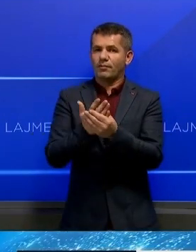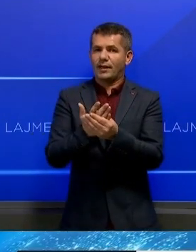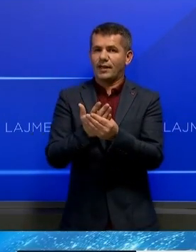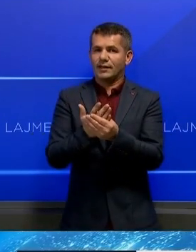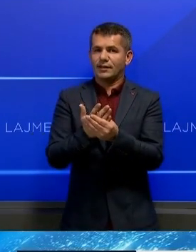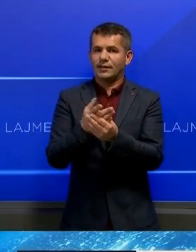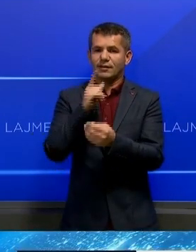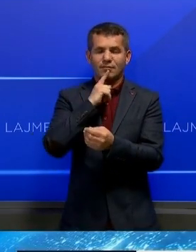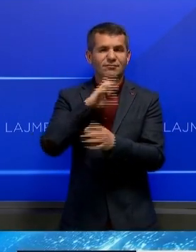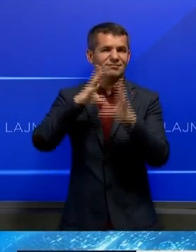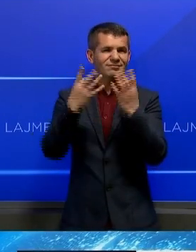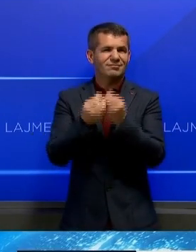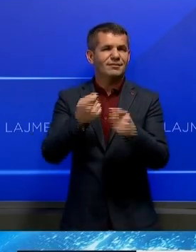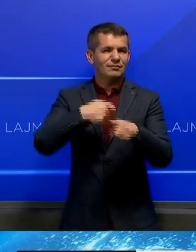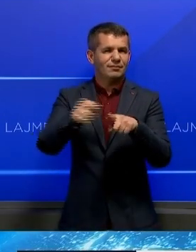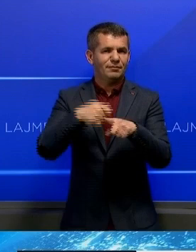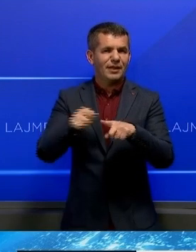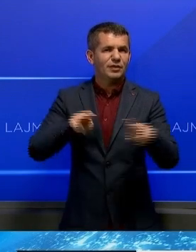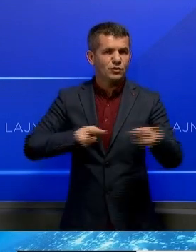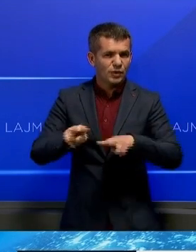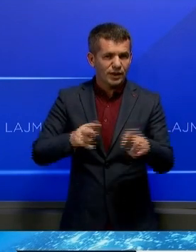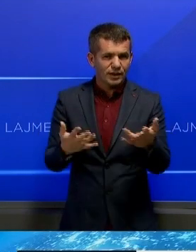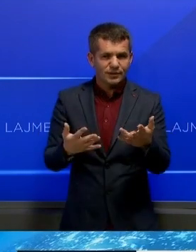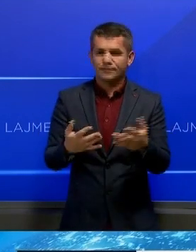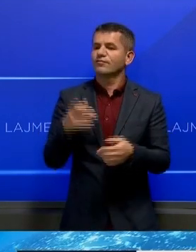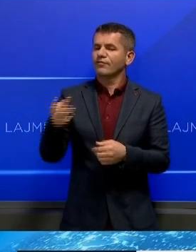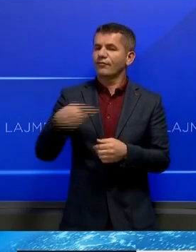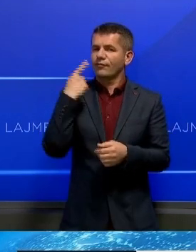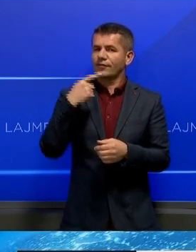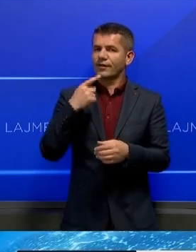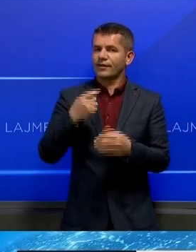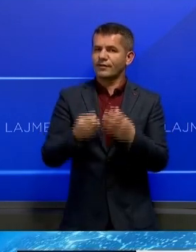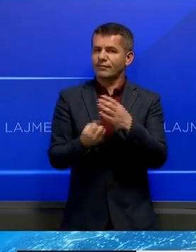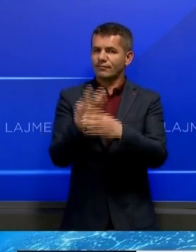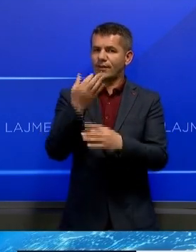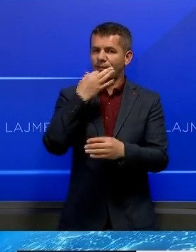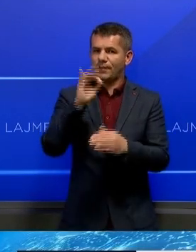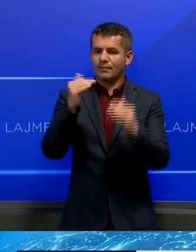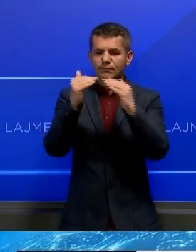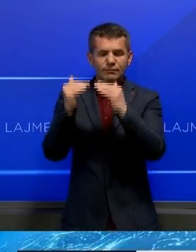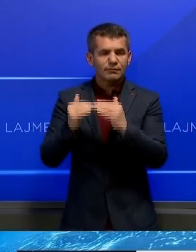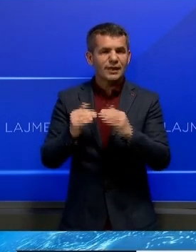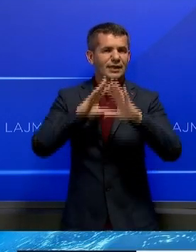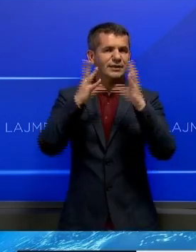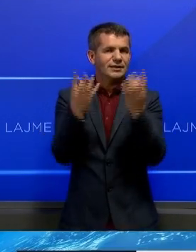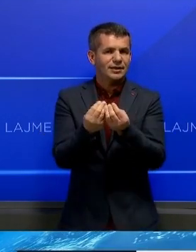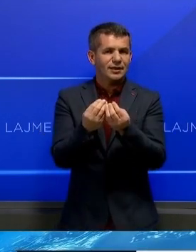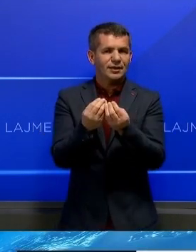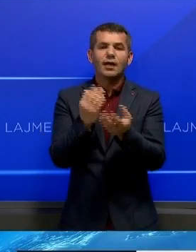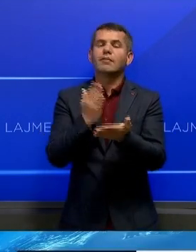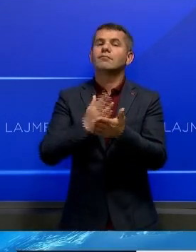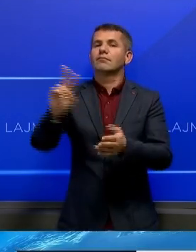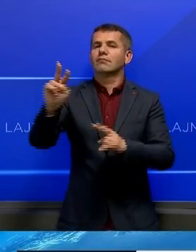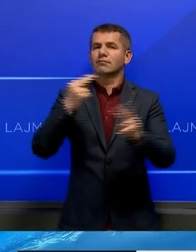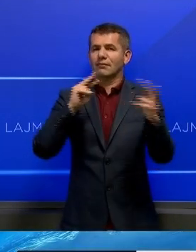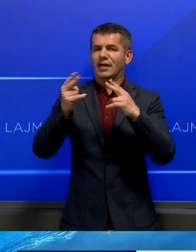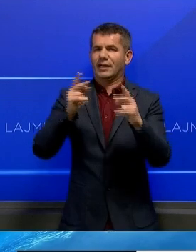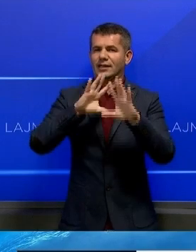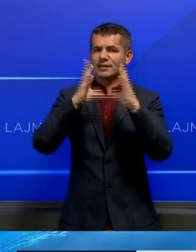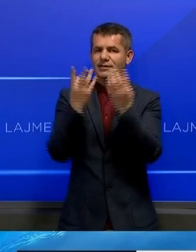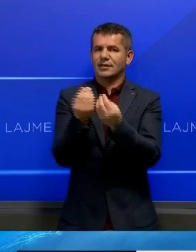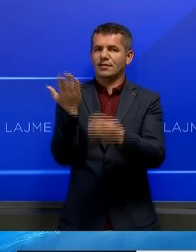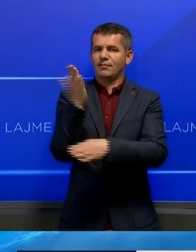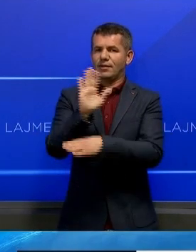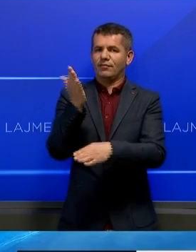dokumentit të vetingut në drejci. Ajiu ka thënë se për të ndërtuar konsensus rëfksaj qështje kaftuar në takimit të ndara për